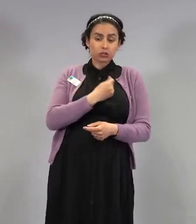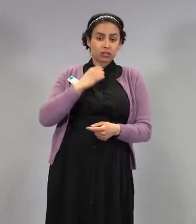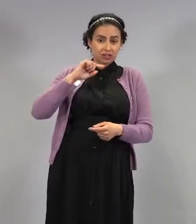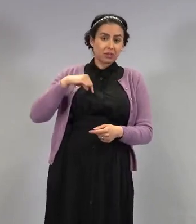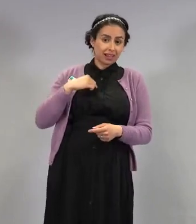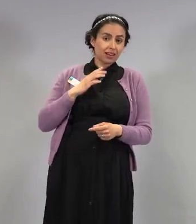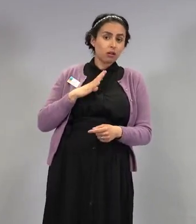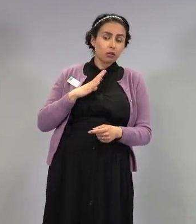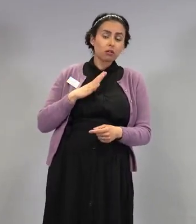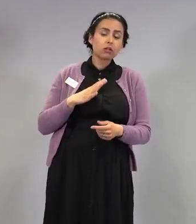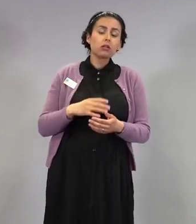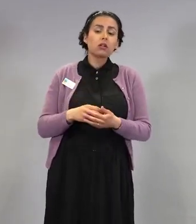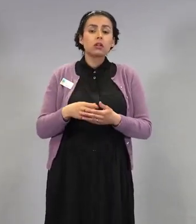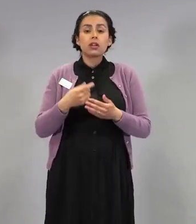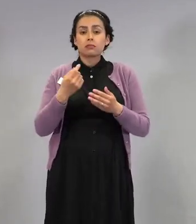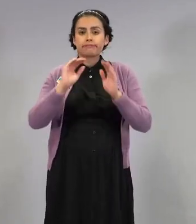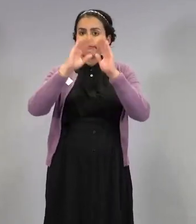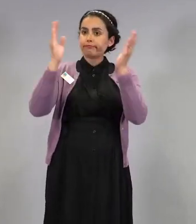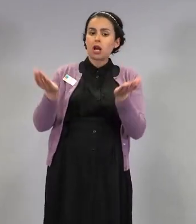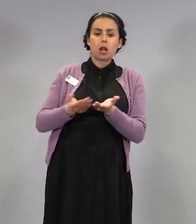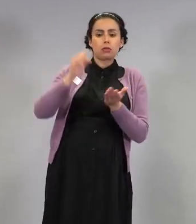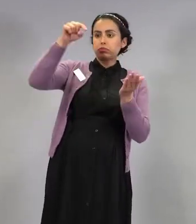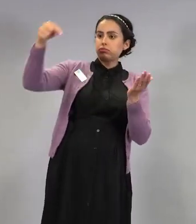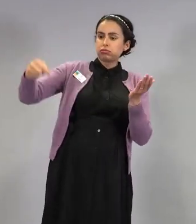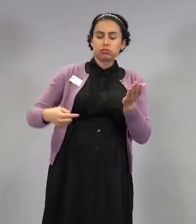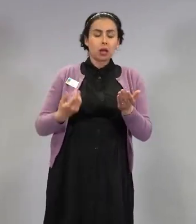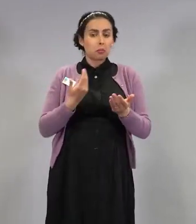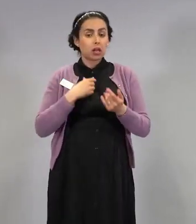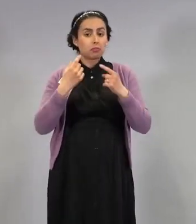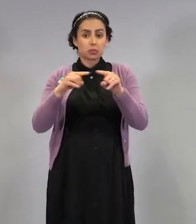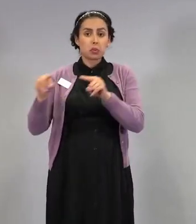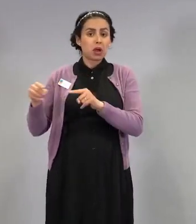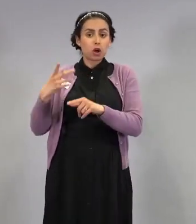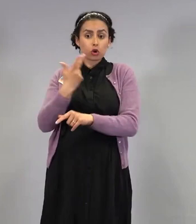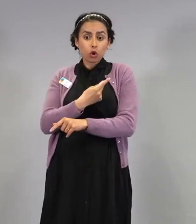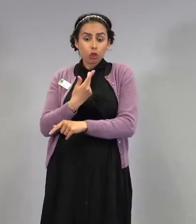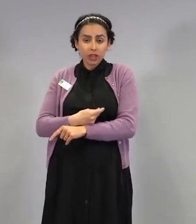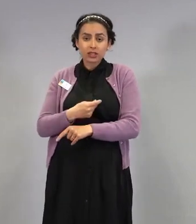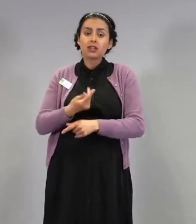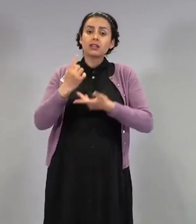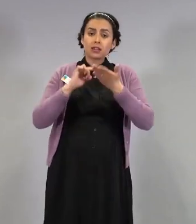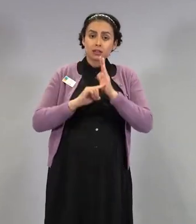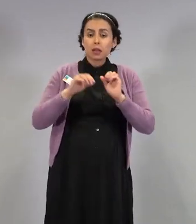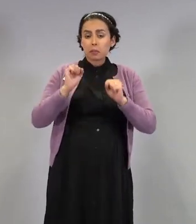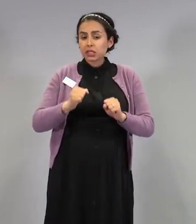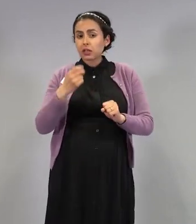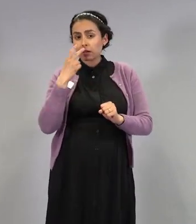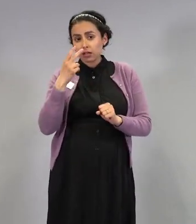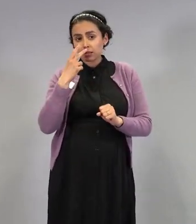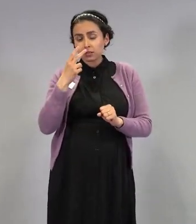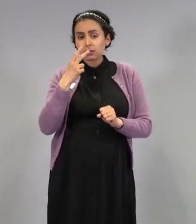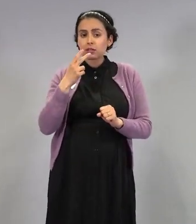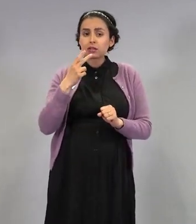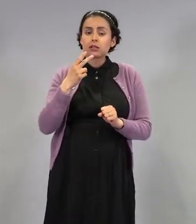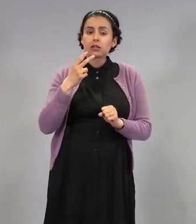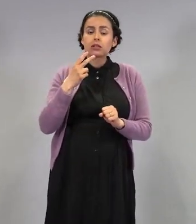paljon muitakin rokotteita, mitä Suomessa ei ole. Sitten täytyy katsoa, että mikä se optimaalinen